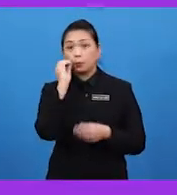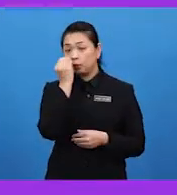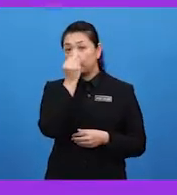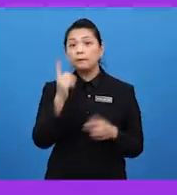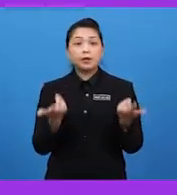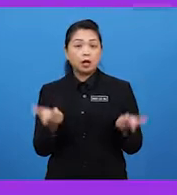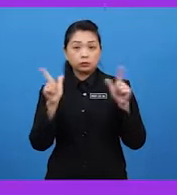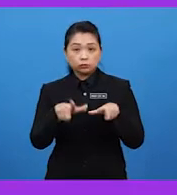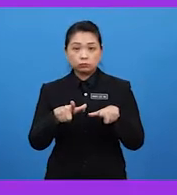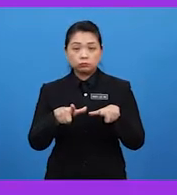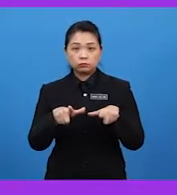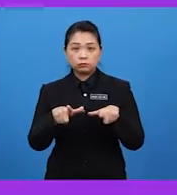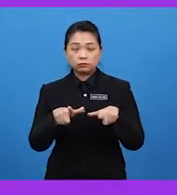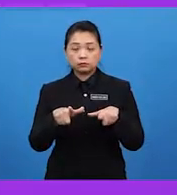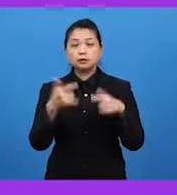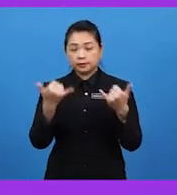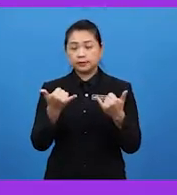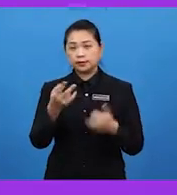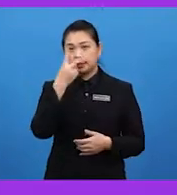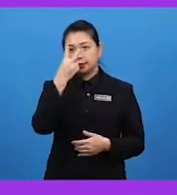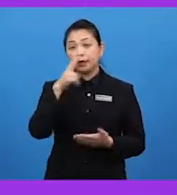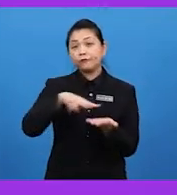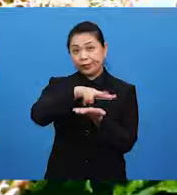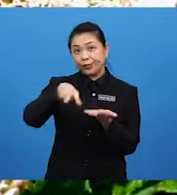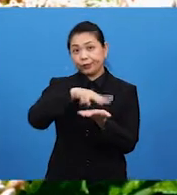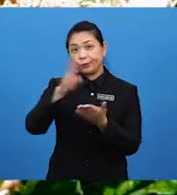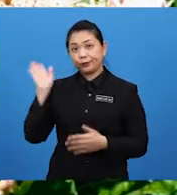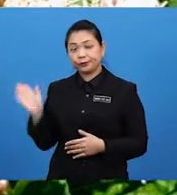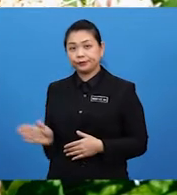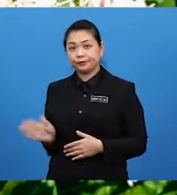berlaku? Mari kita menonton sebuah video ini.